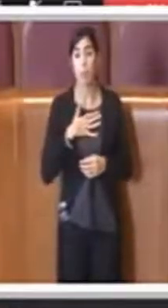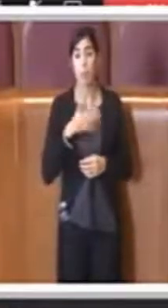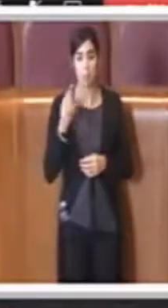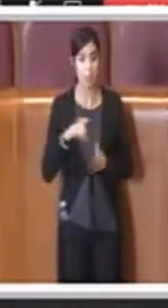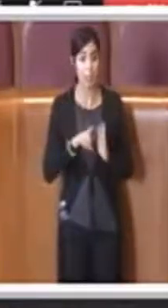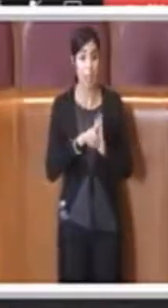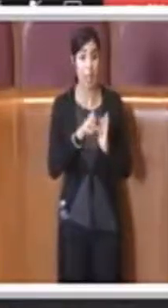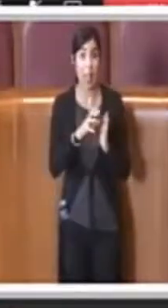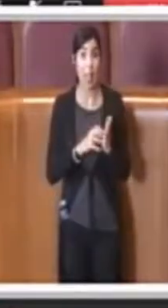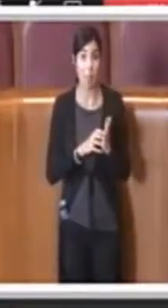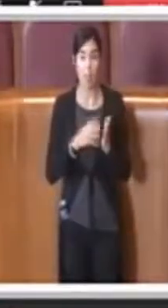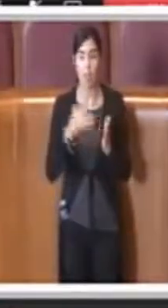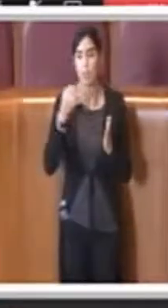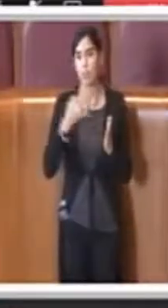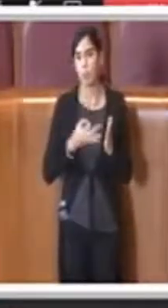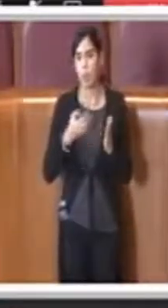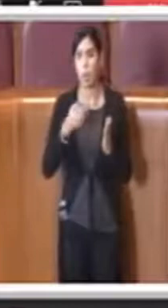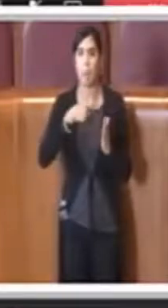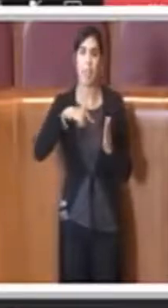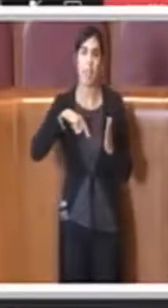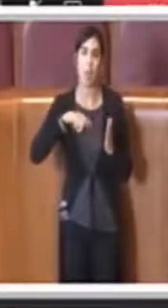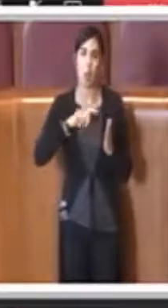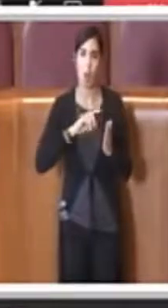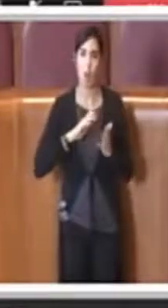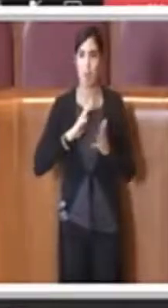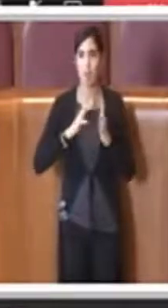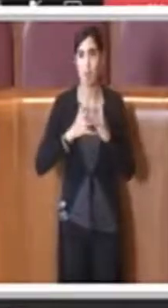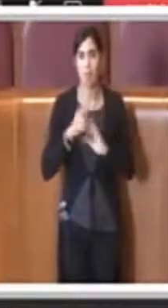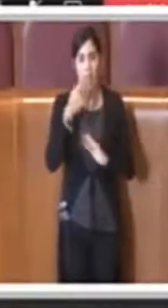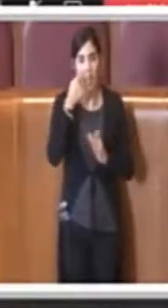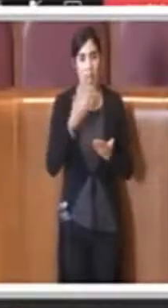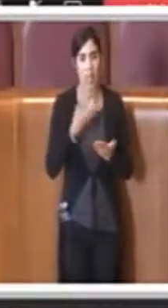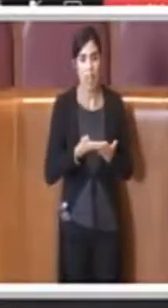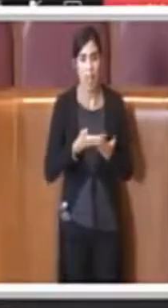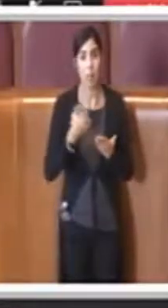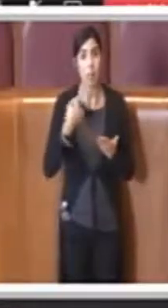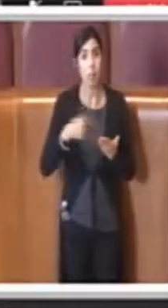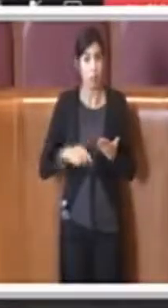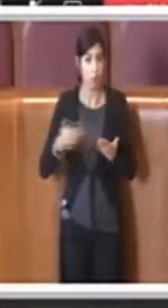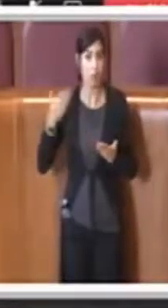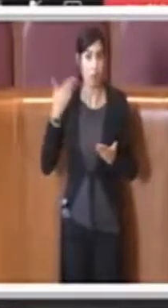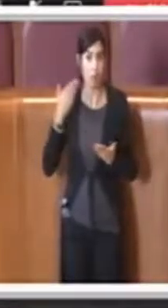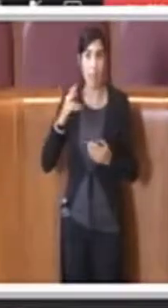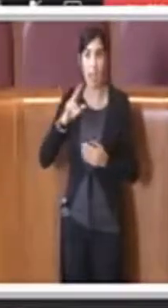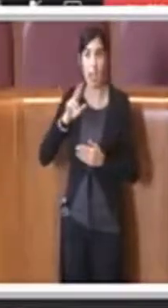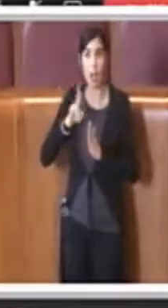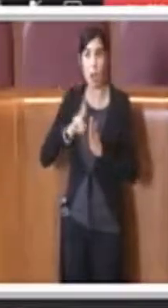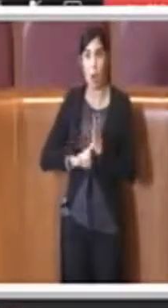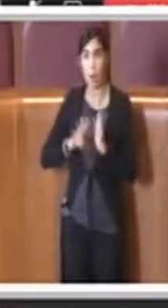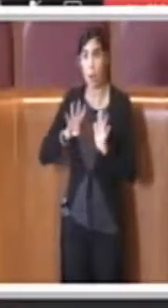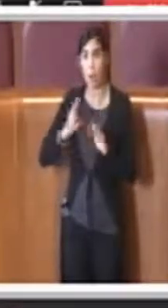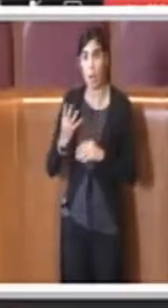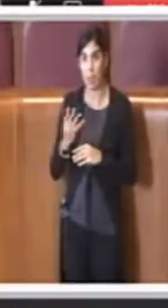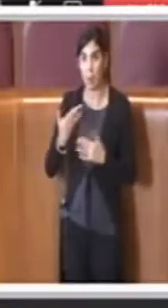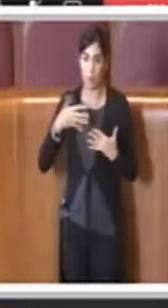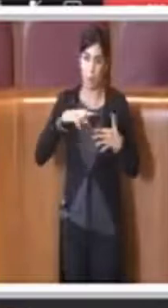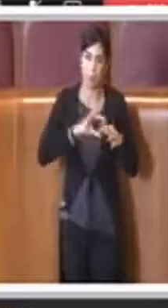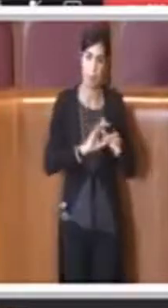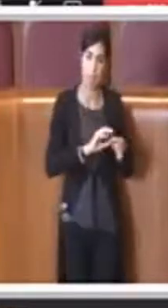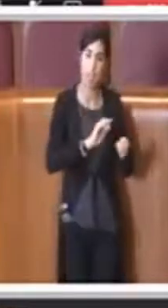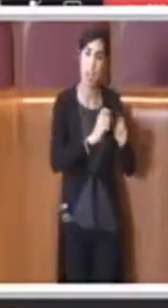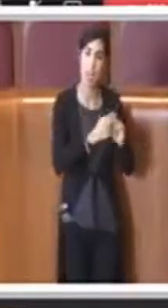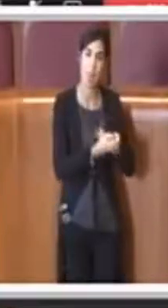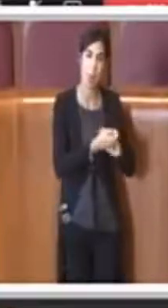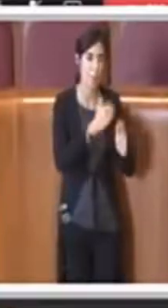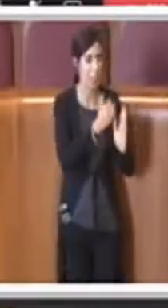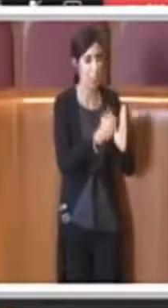delibera certamente andiamo ad adeguare anche qui il regolamento del 94 alla riforma del 2018 dello